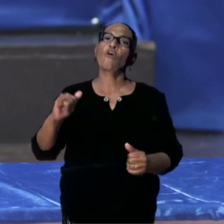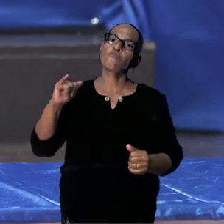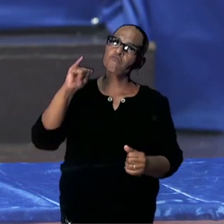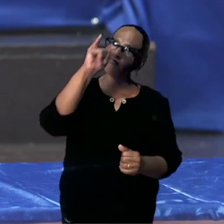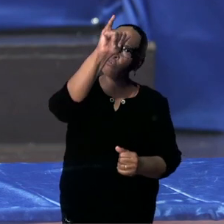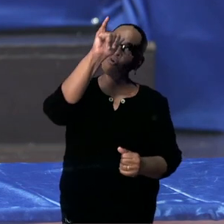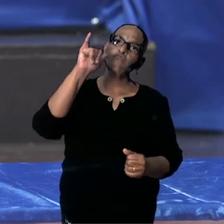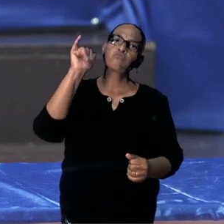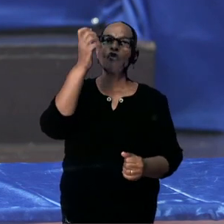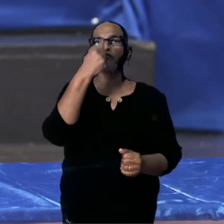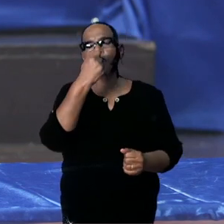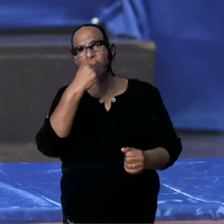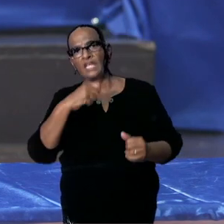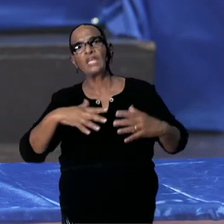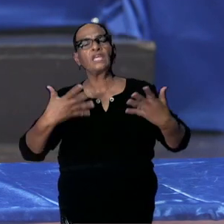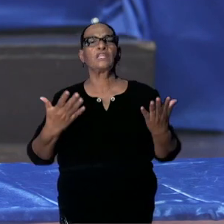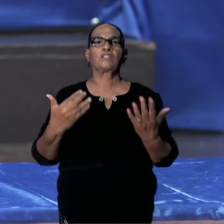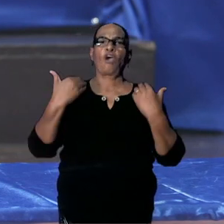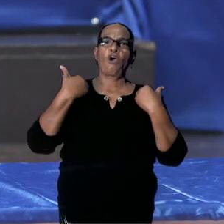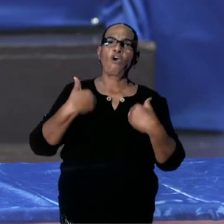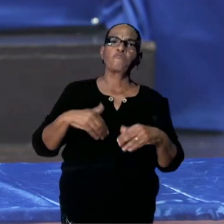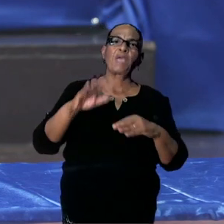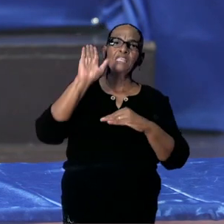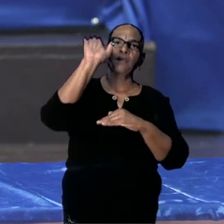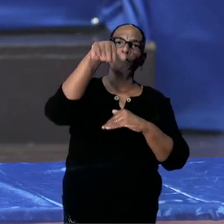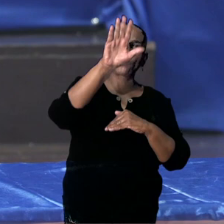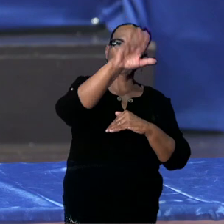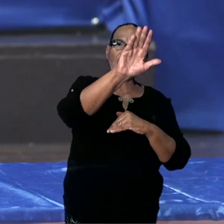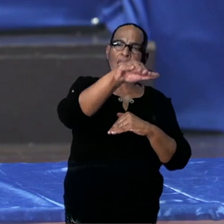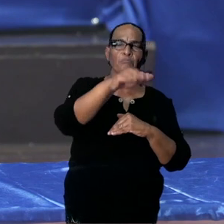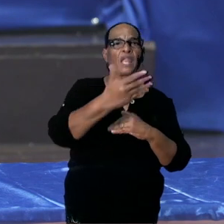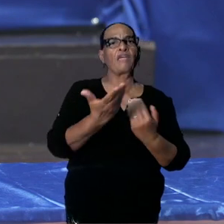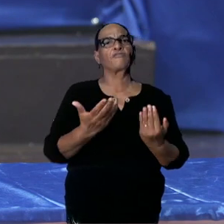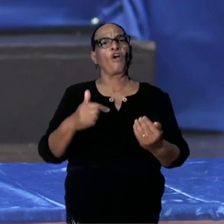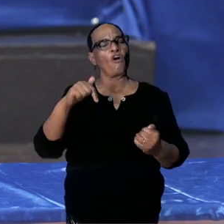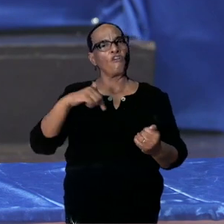repatriatie van gestrande passagiers en voor medische noodgevallen.